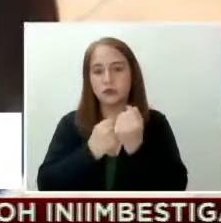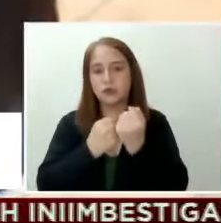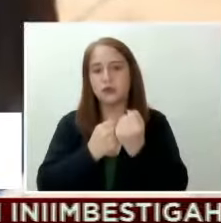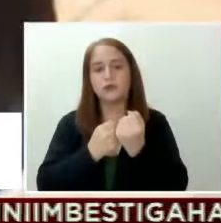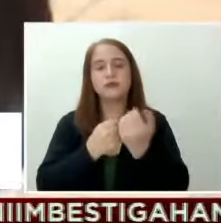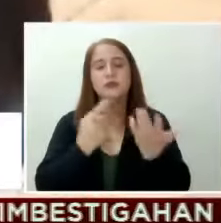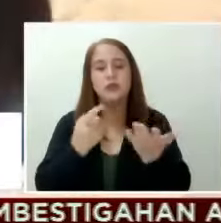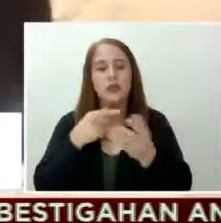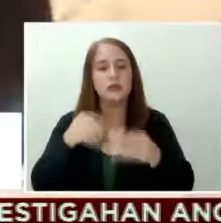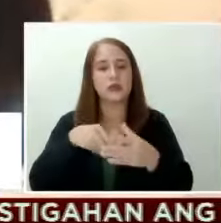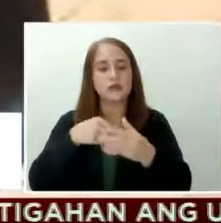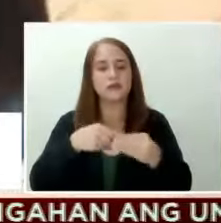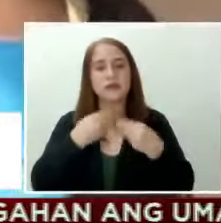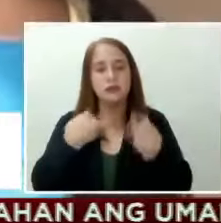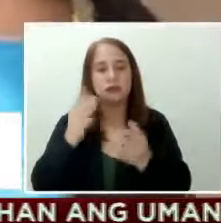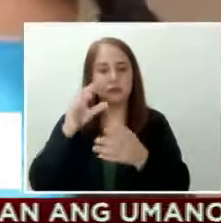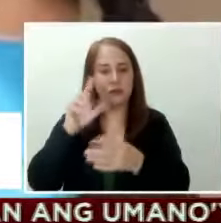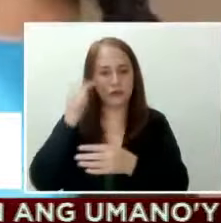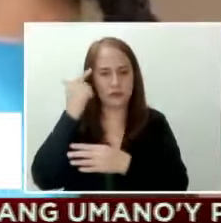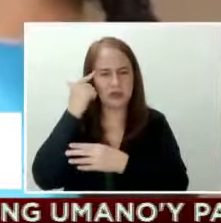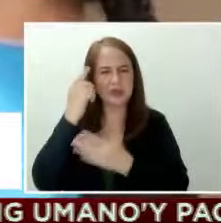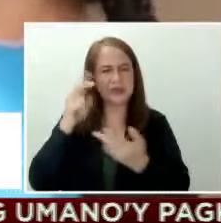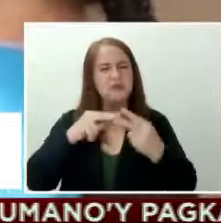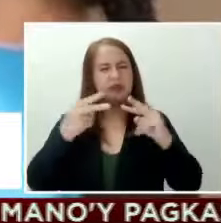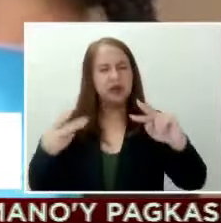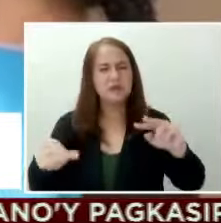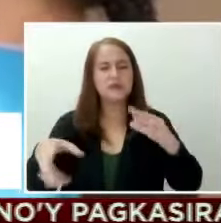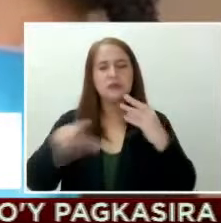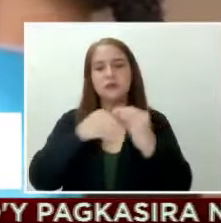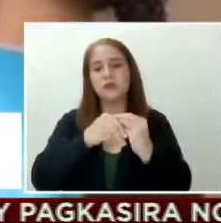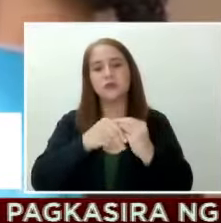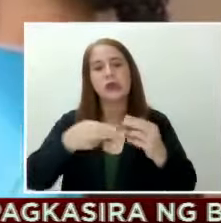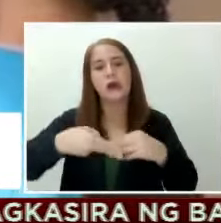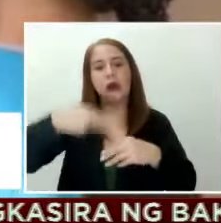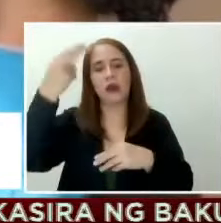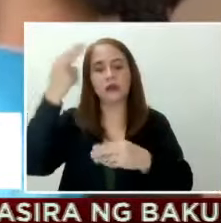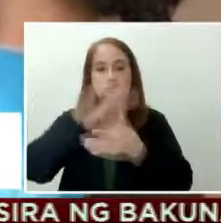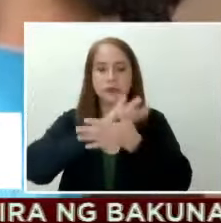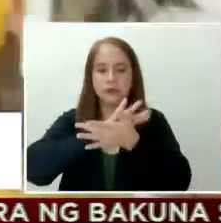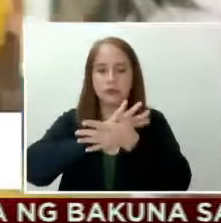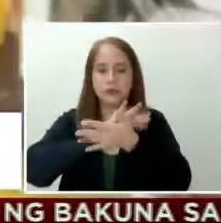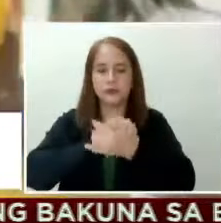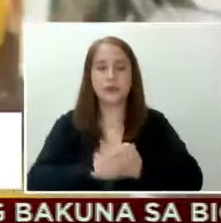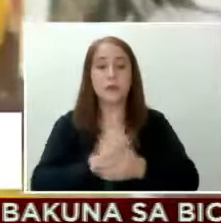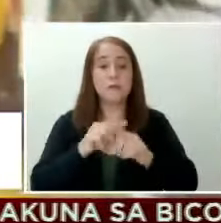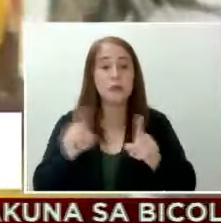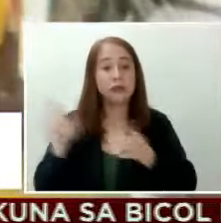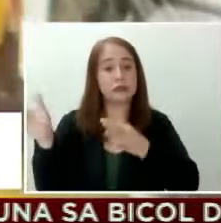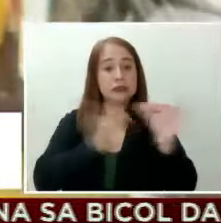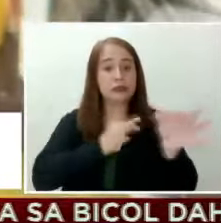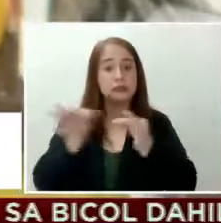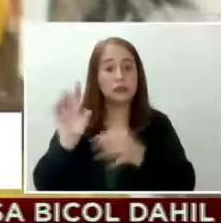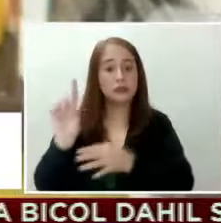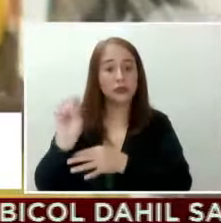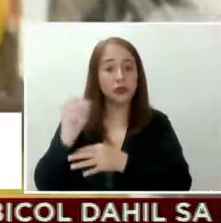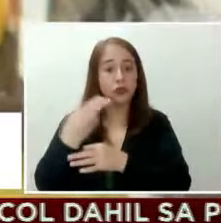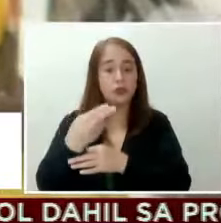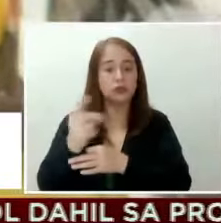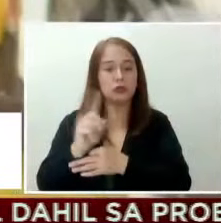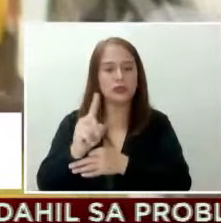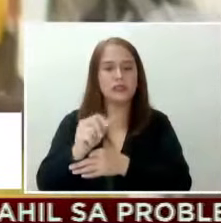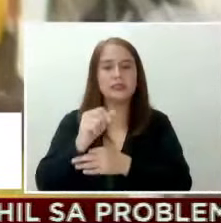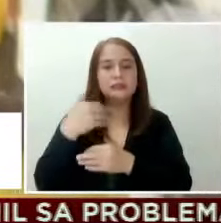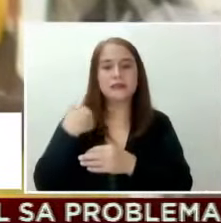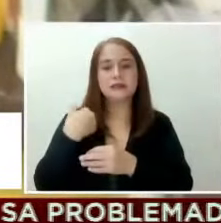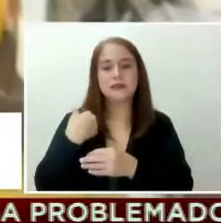Malinaw na may kinalaman ng variant sa pagtaas ng bilang ng mga kaso ng COVID. Pero paliwanag ng DOH, hindi pa naman nila